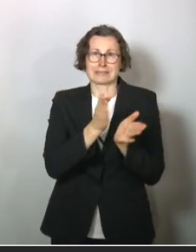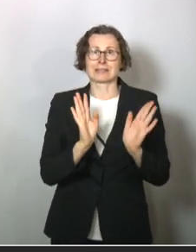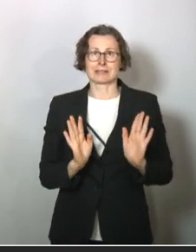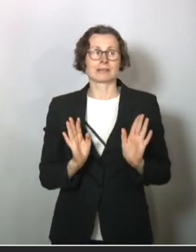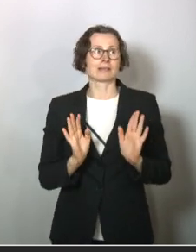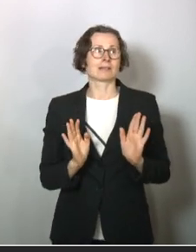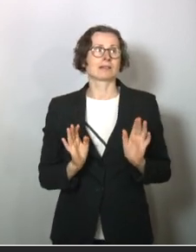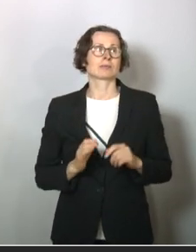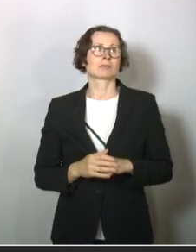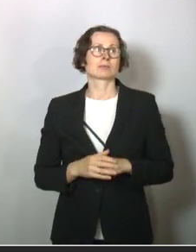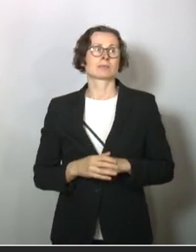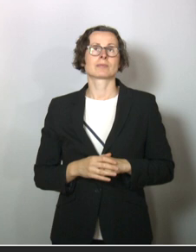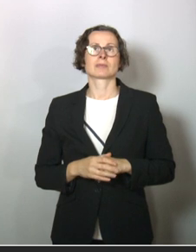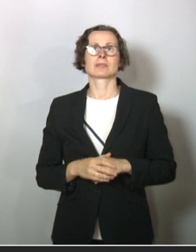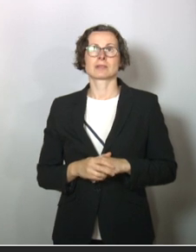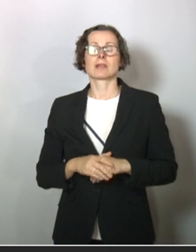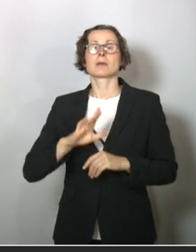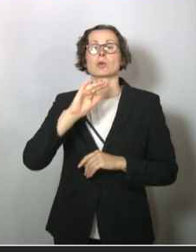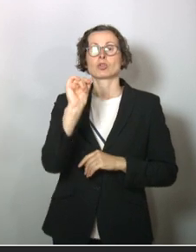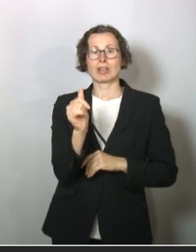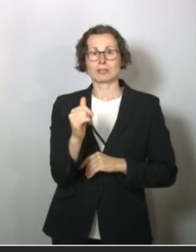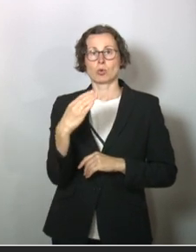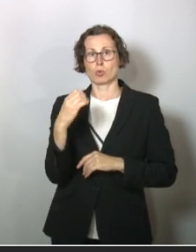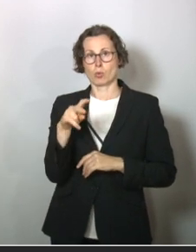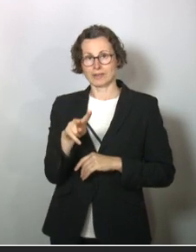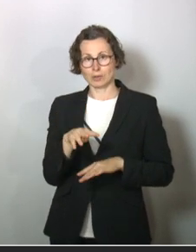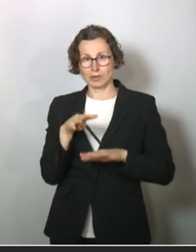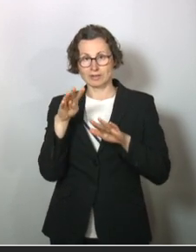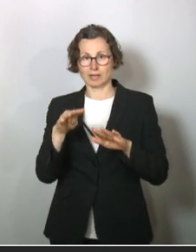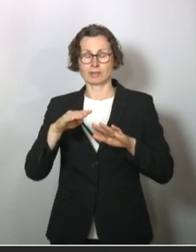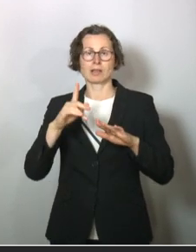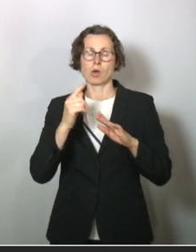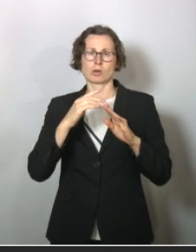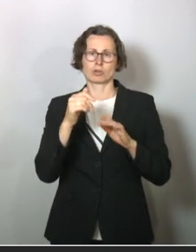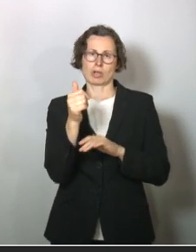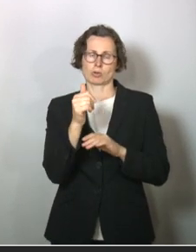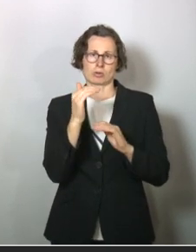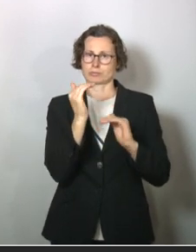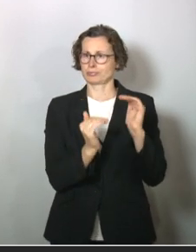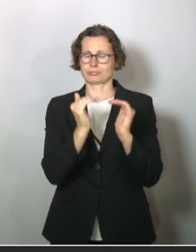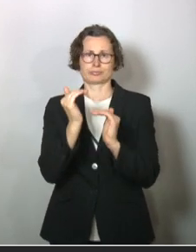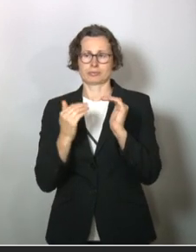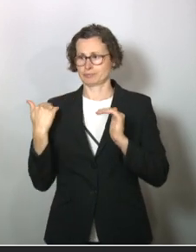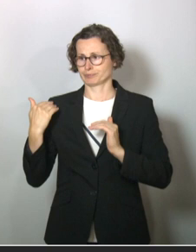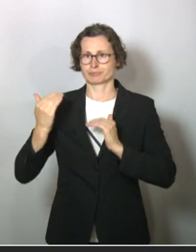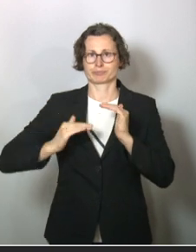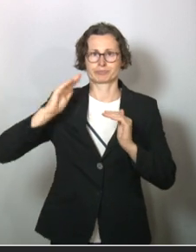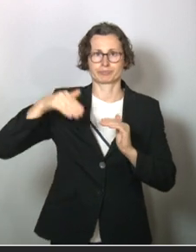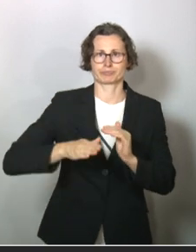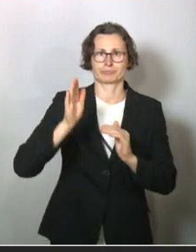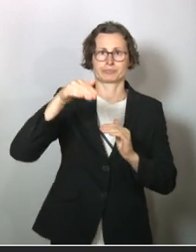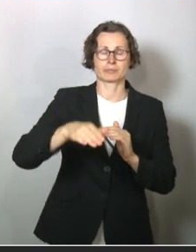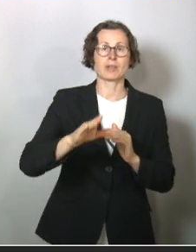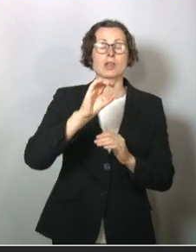Letalität. Die Schätzungen für Covid-19 schwanken unglaublich eigentlich, nachdem das schon wochenlang es läuft, monatelang,